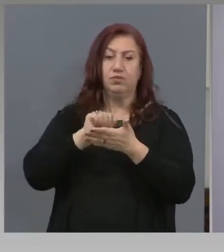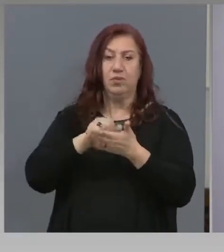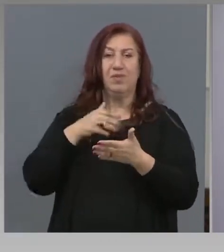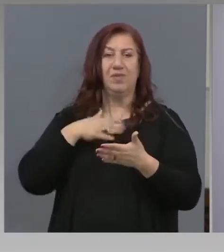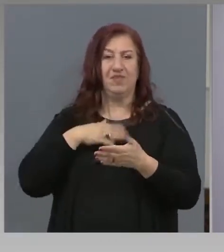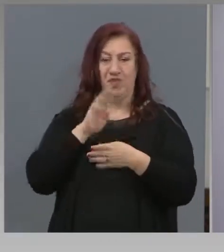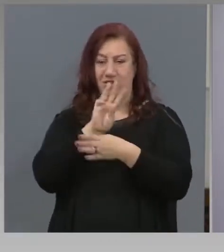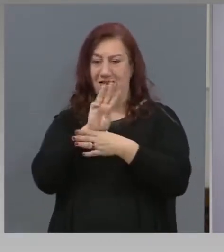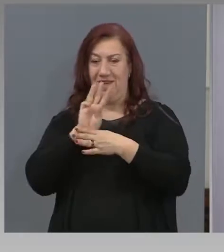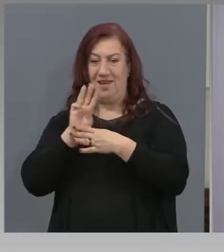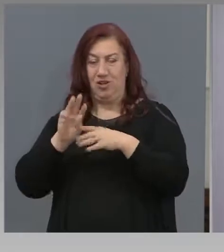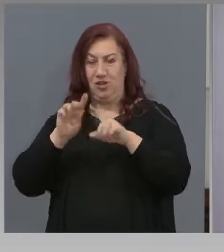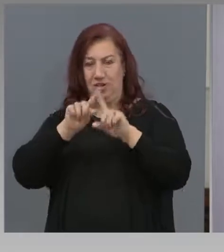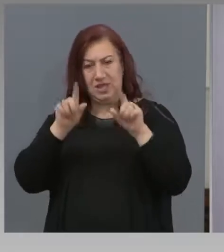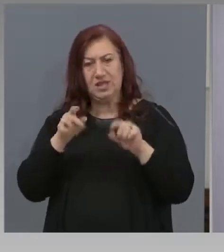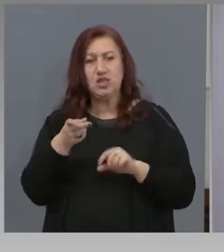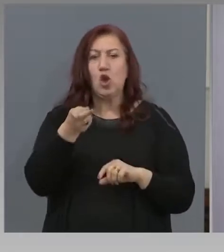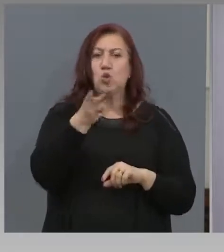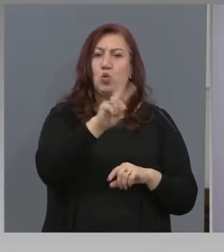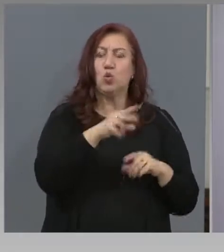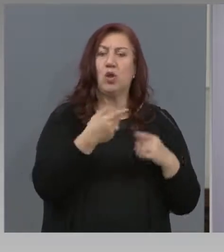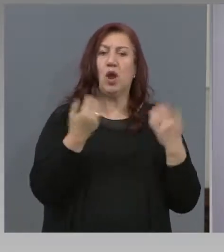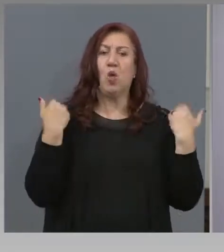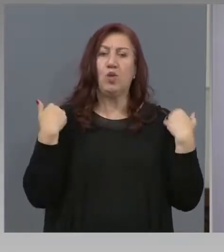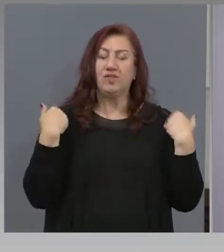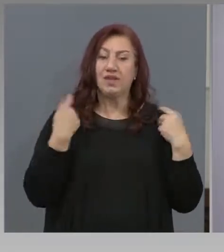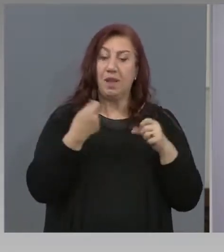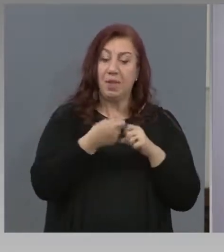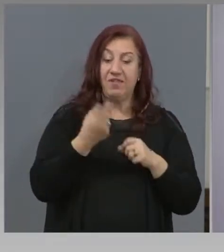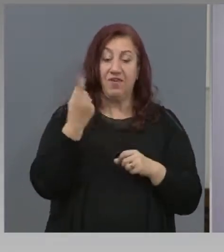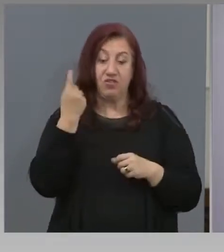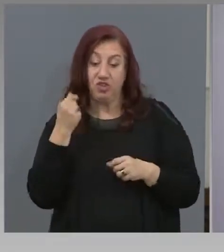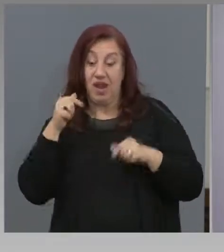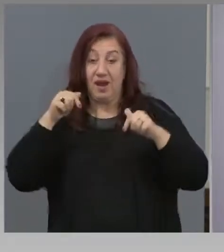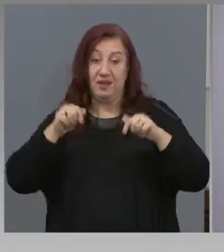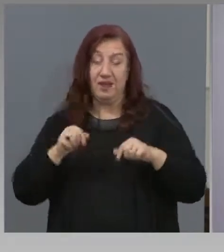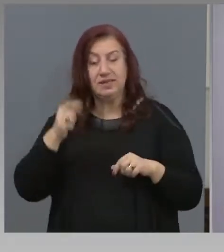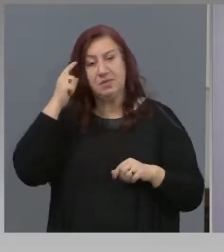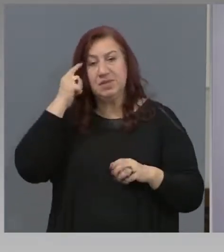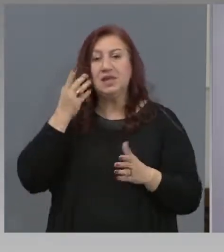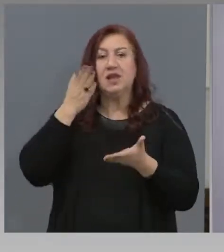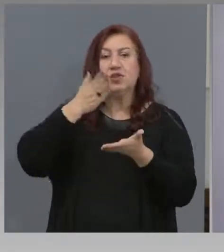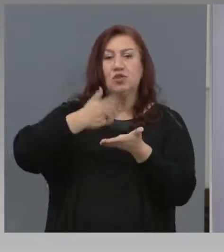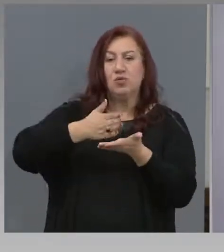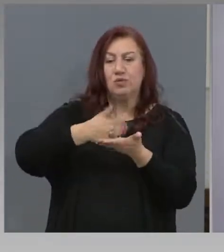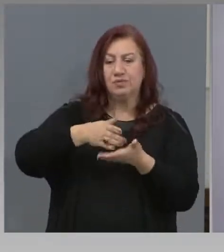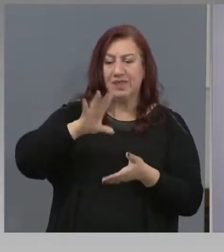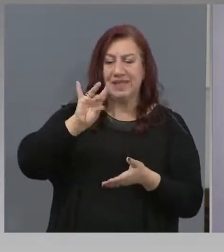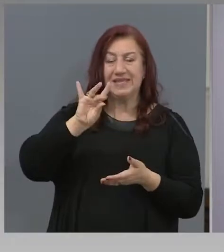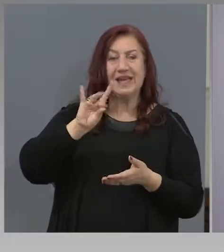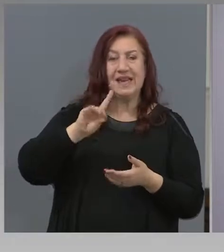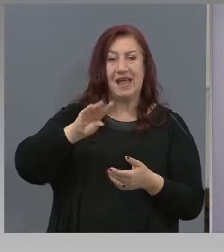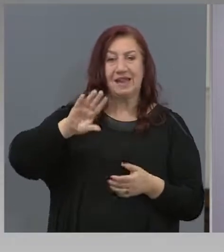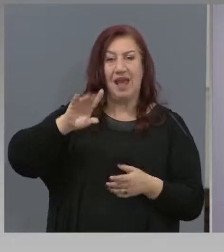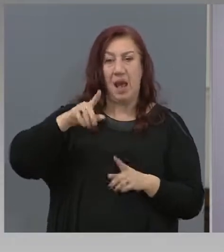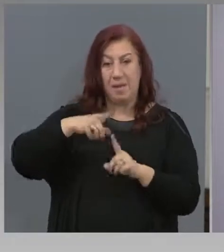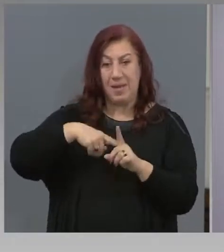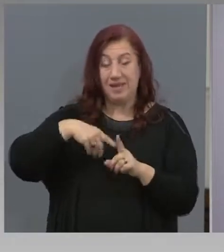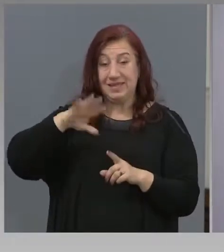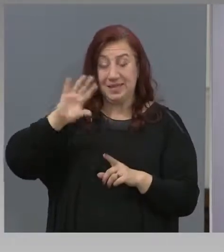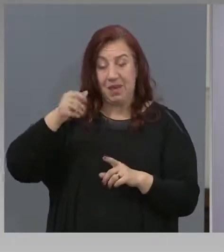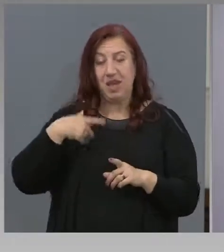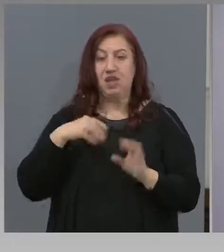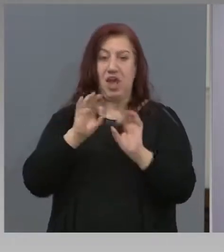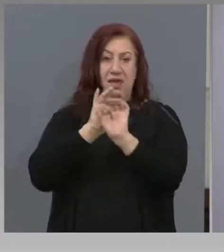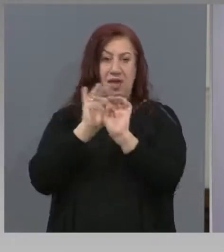буквално вчера и днес. Мисля, че до средата на месеца ще имаме яснота от всички висши